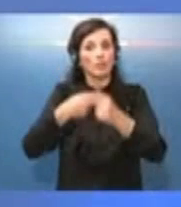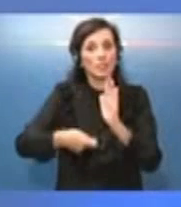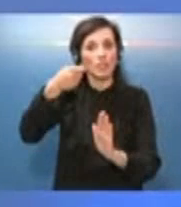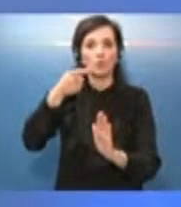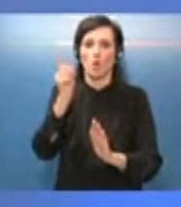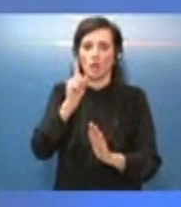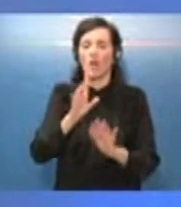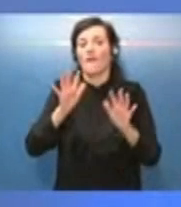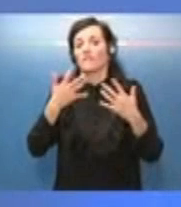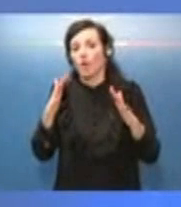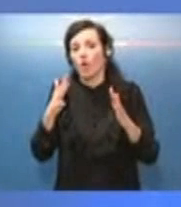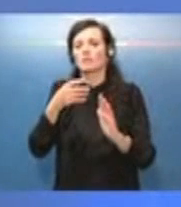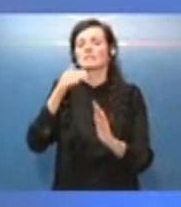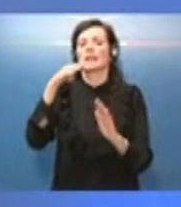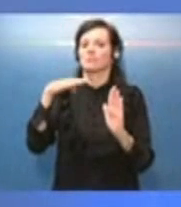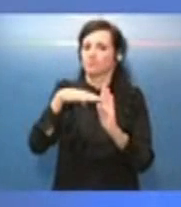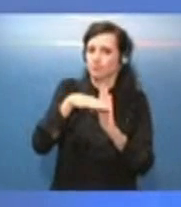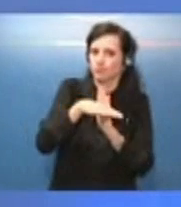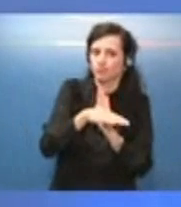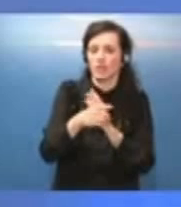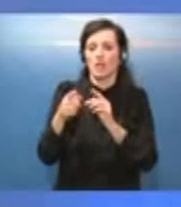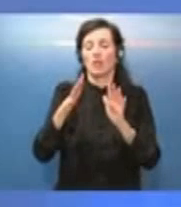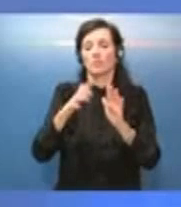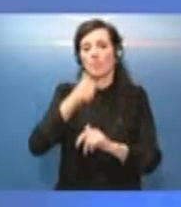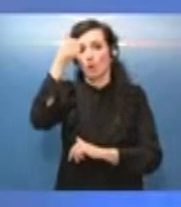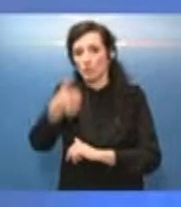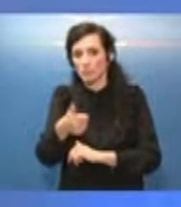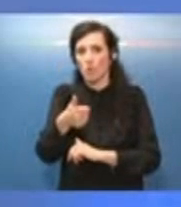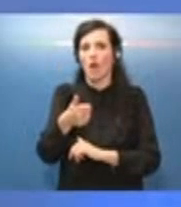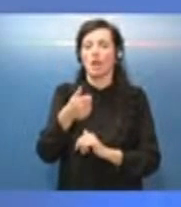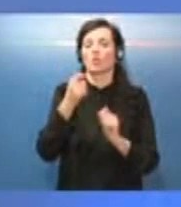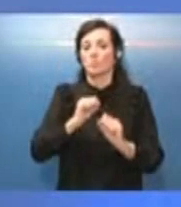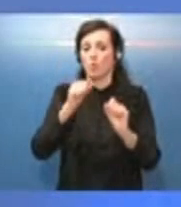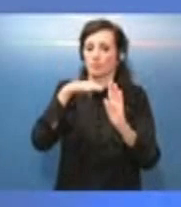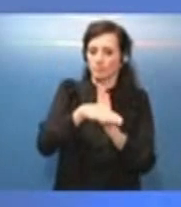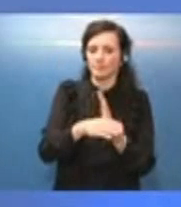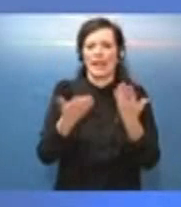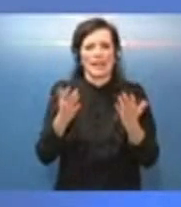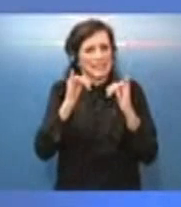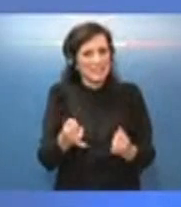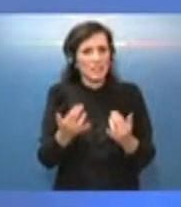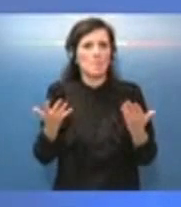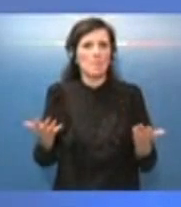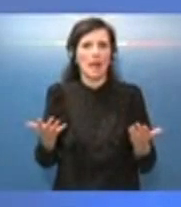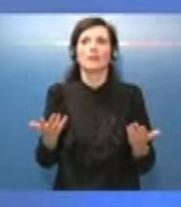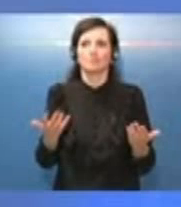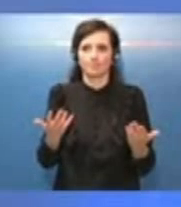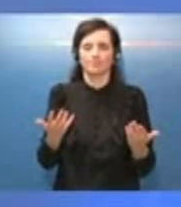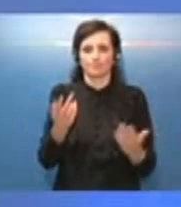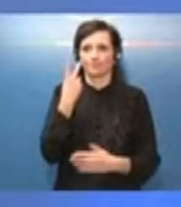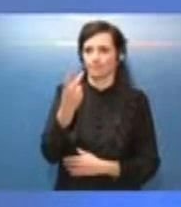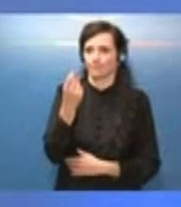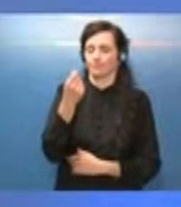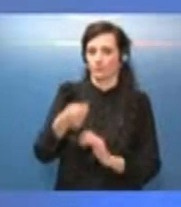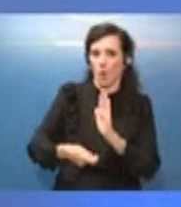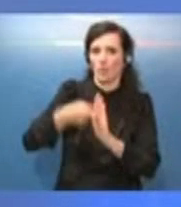riscenderà a livelli più accettabili nel corso dell'anno prossimo. Il è però che ha aumentato. Le